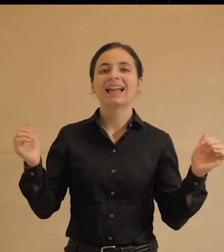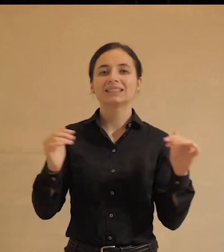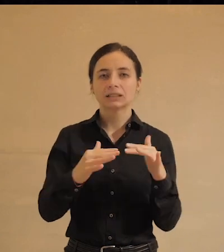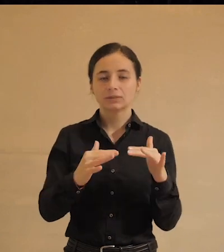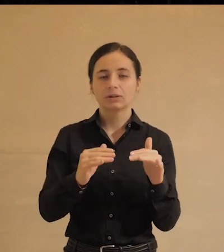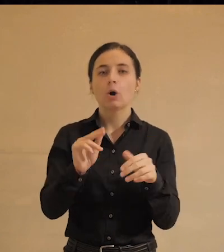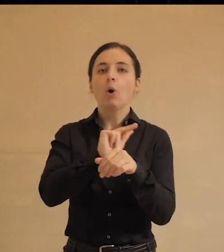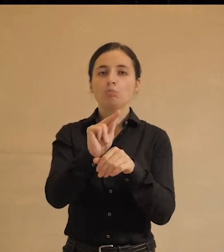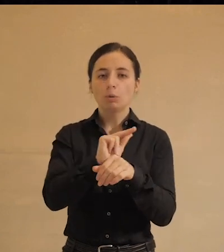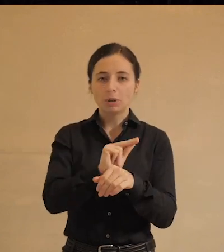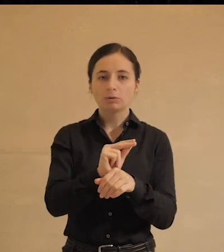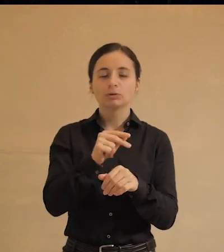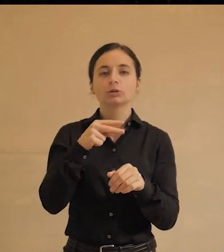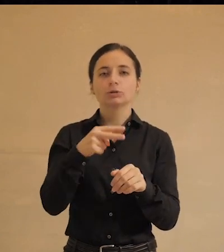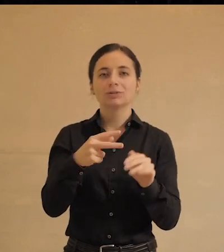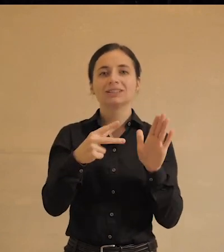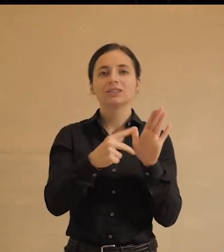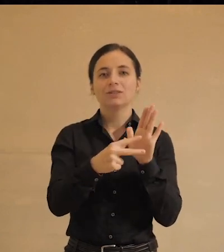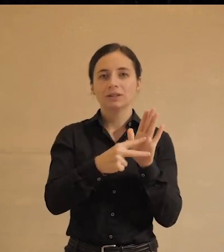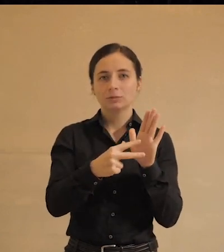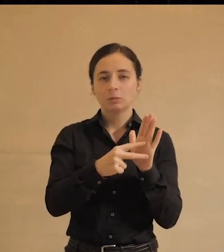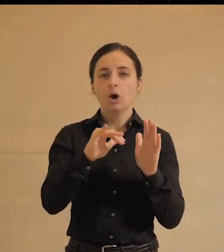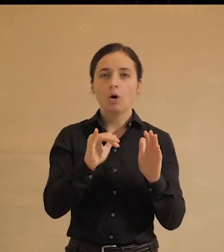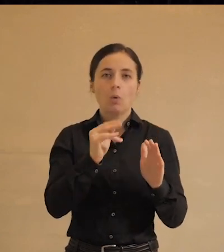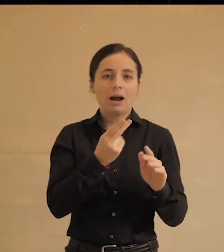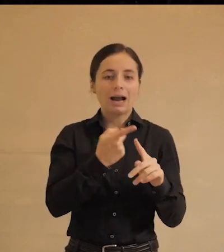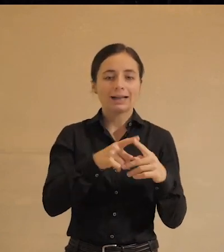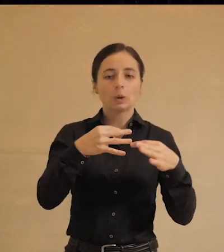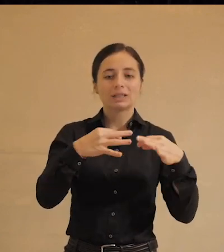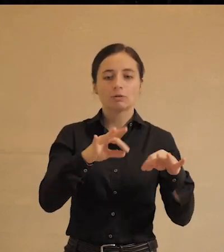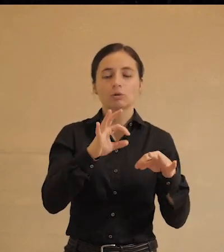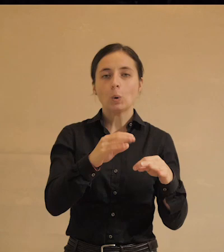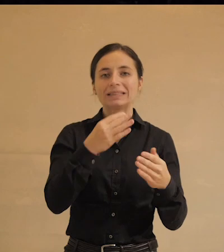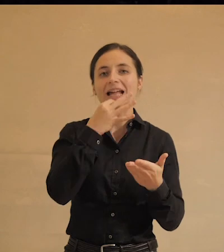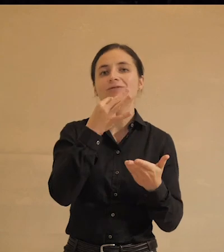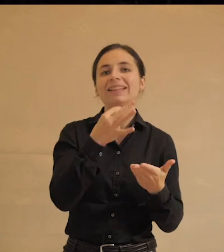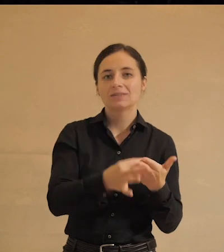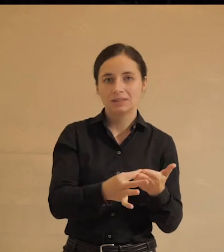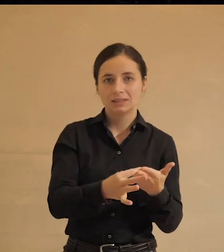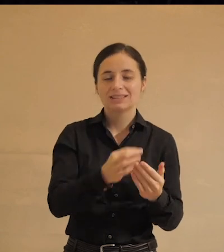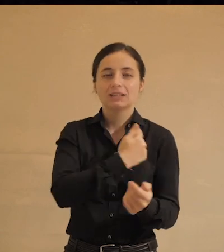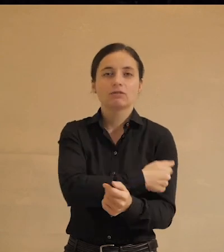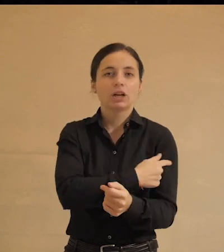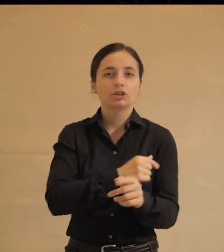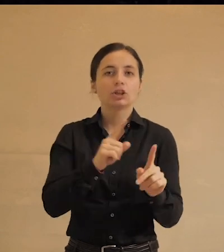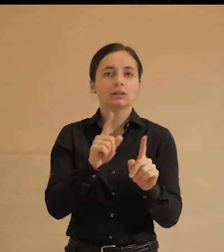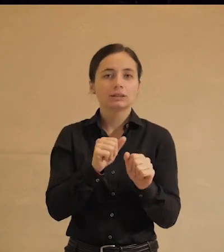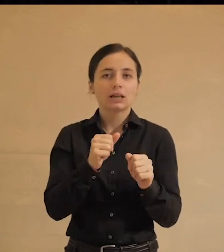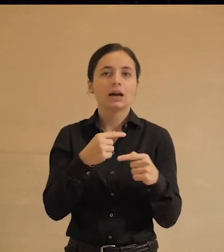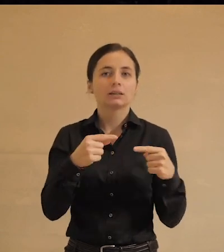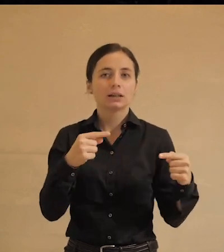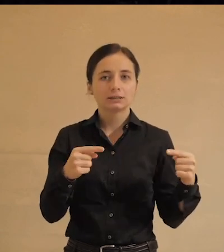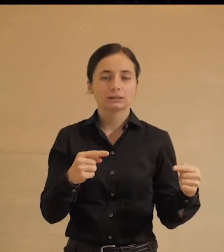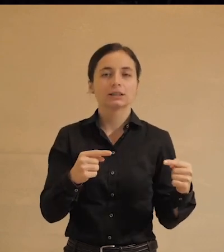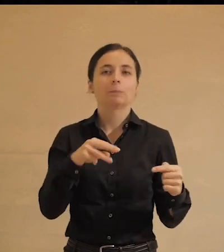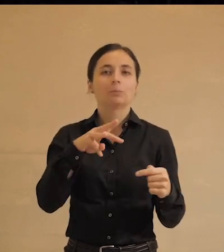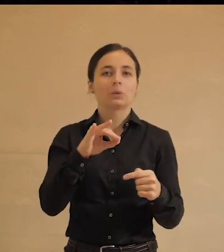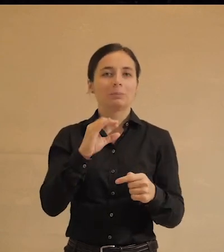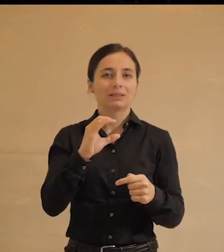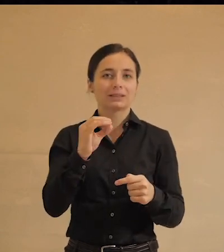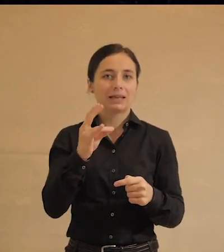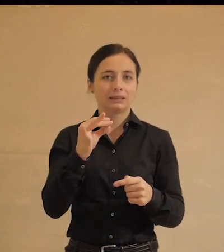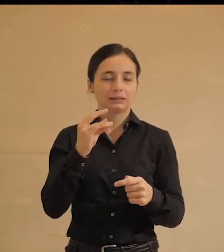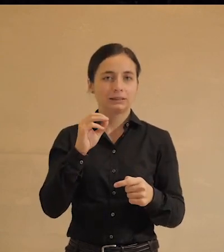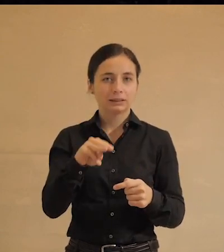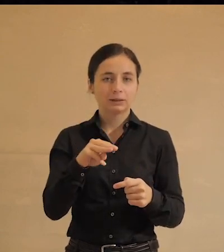поправочку в статью 250 УК, которая освобождает от ответственности врачей за всякий мисхендлинг этих